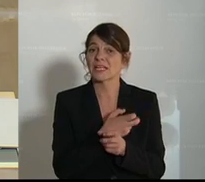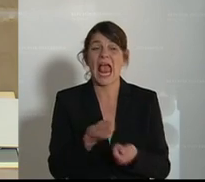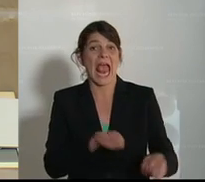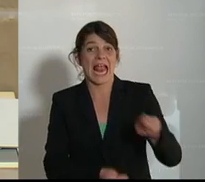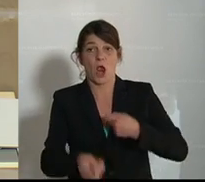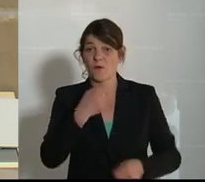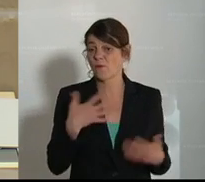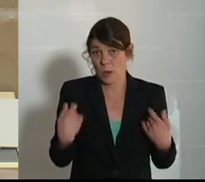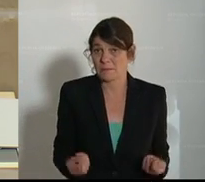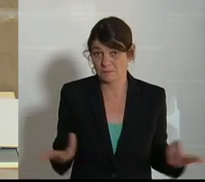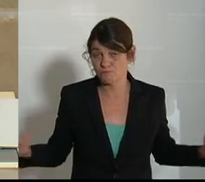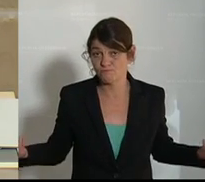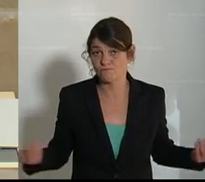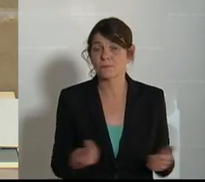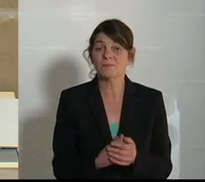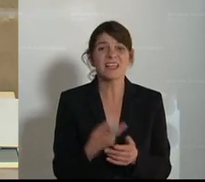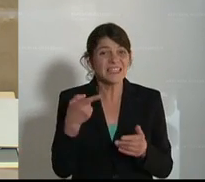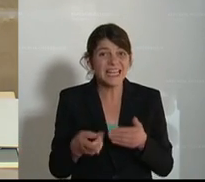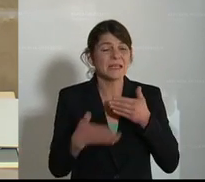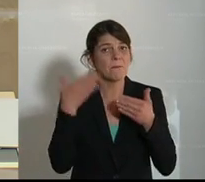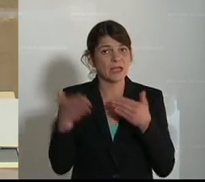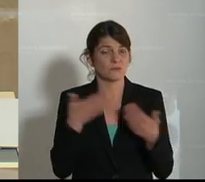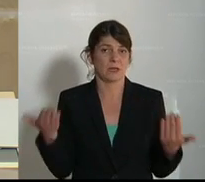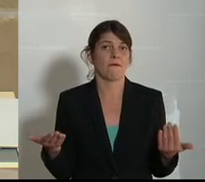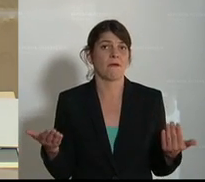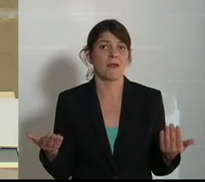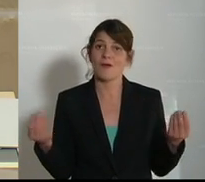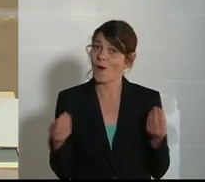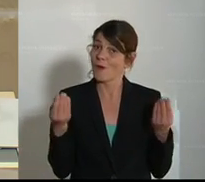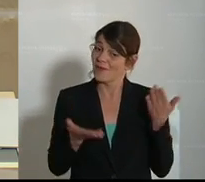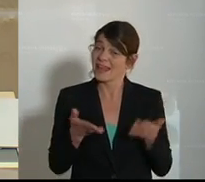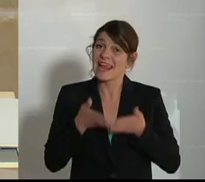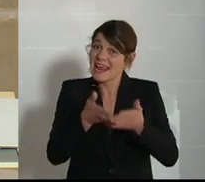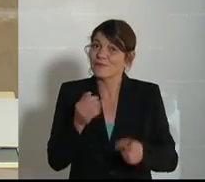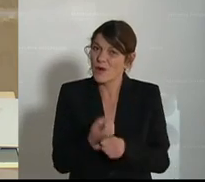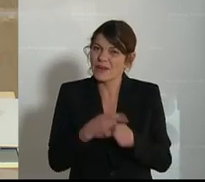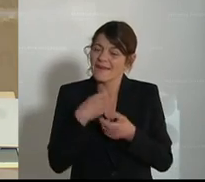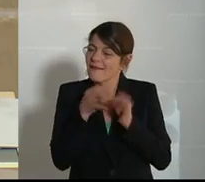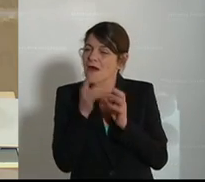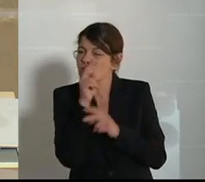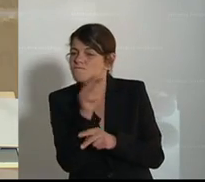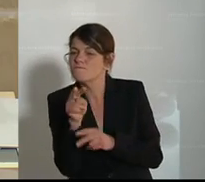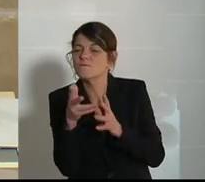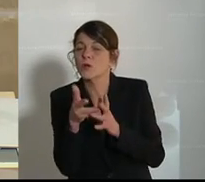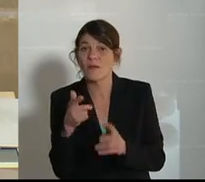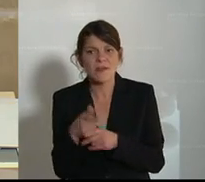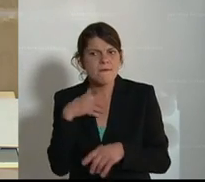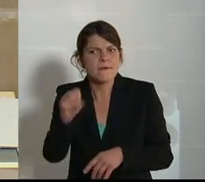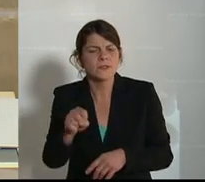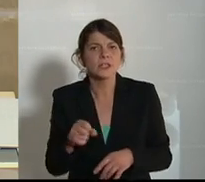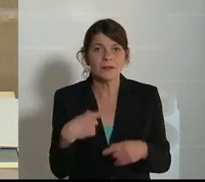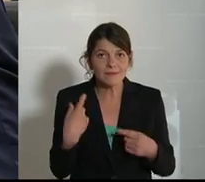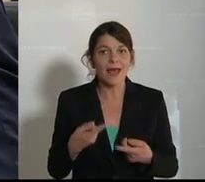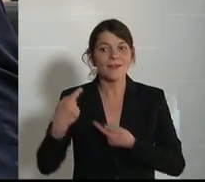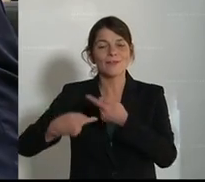Einkäufer, die es gibt. Das sind Beispiele, warum es doch nützt, genauer hinzuschauen. Wenn wir aufdecken, dann